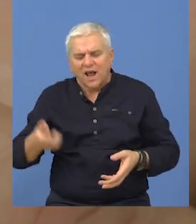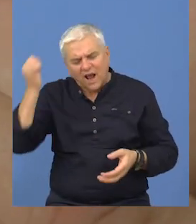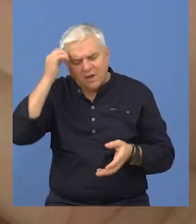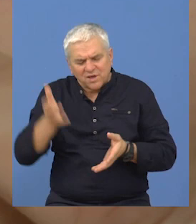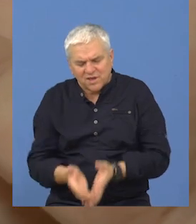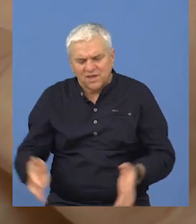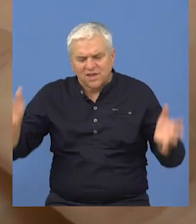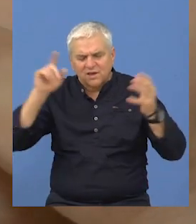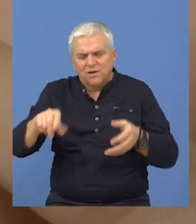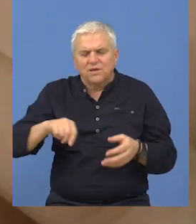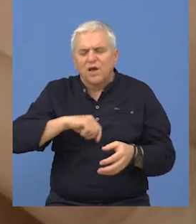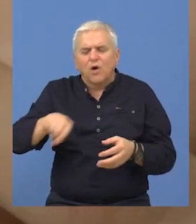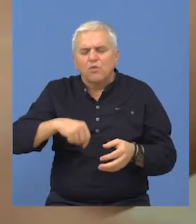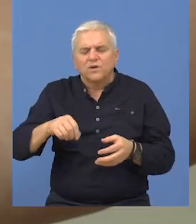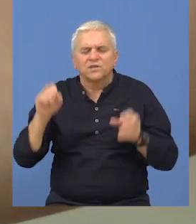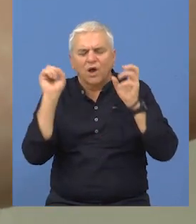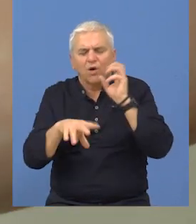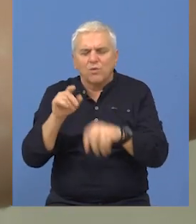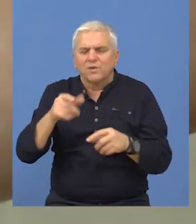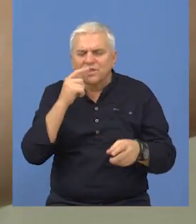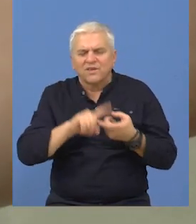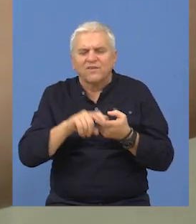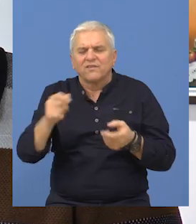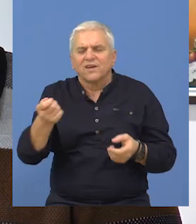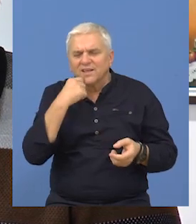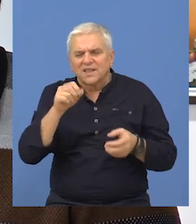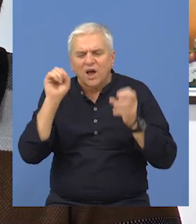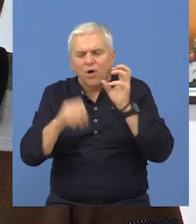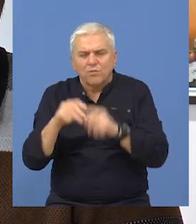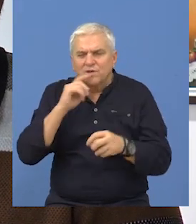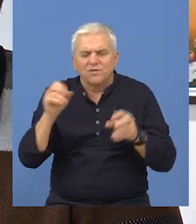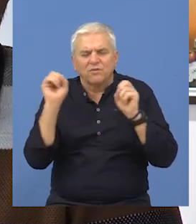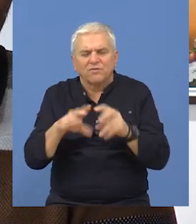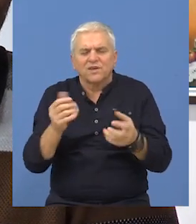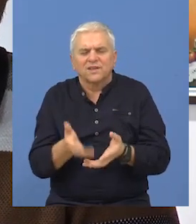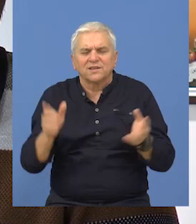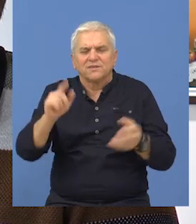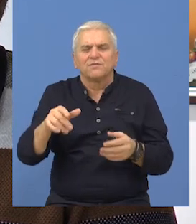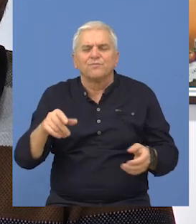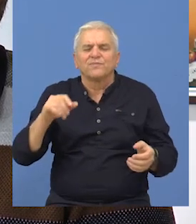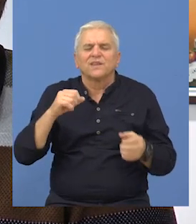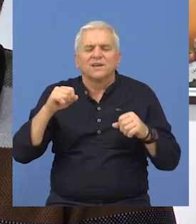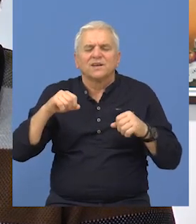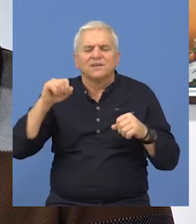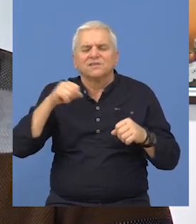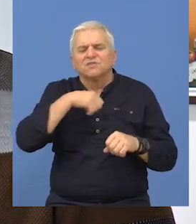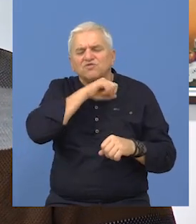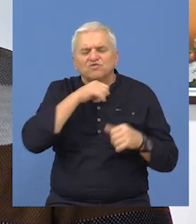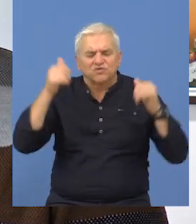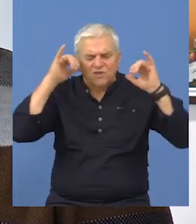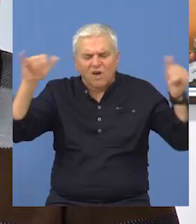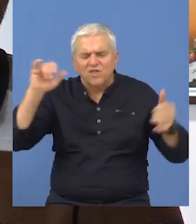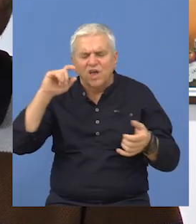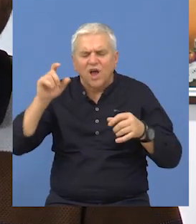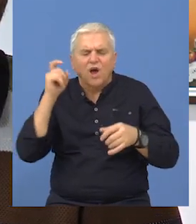jame, slobodno možemo reći, za kuhinski otpad, bilo da je reč o ostacima hrane, koji se najčešće manifestuju u vidu životinski kostiju,